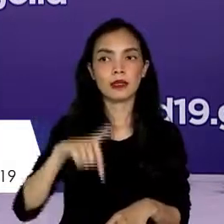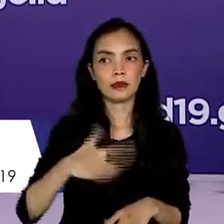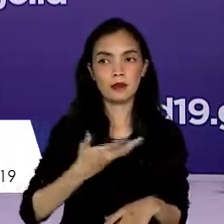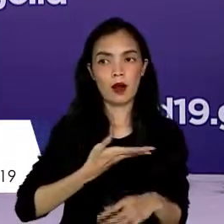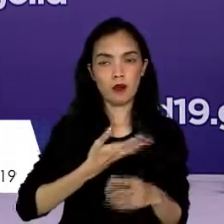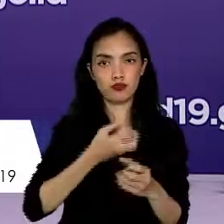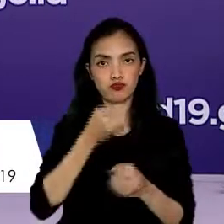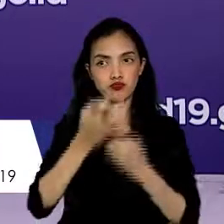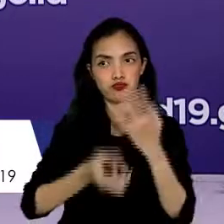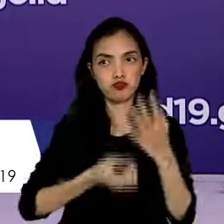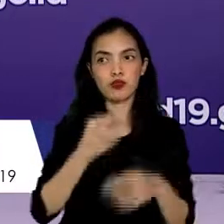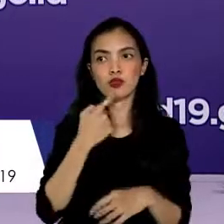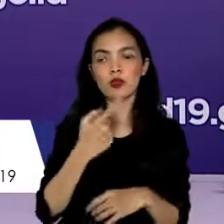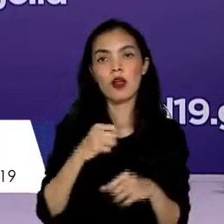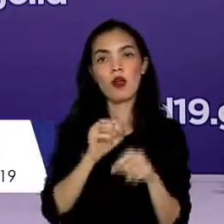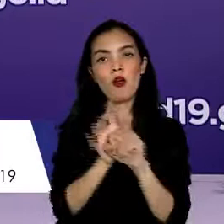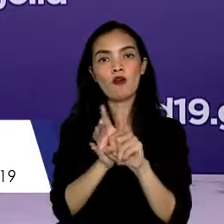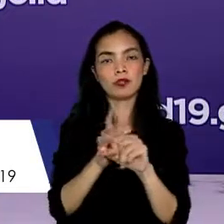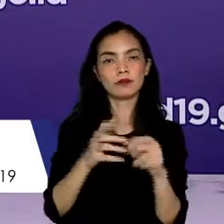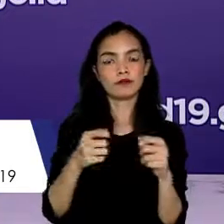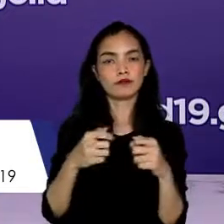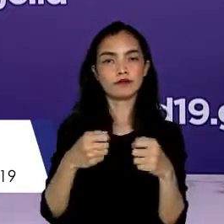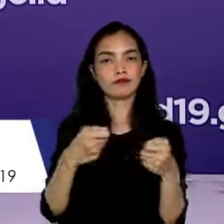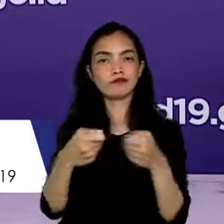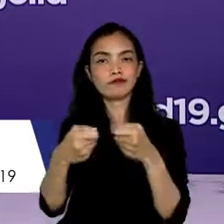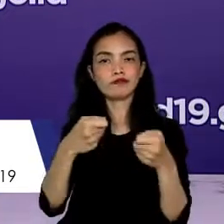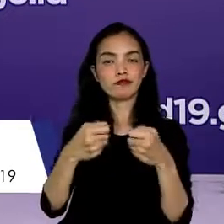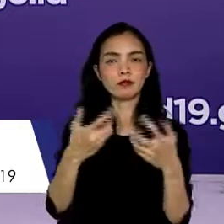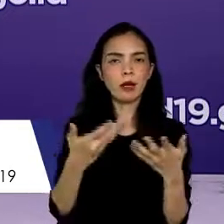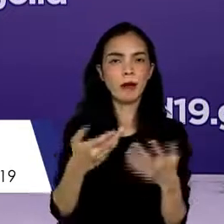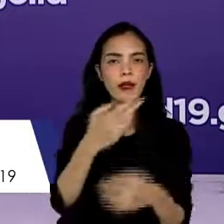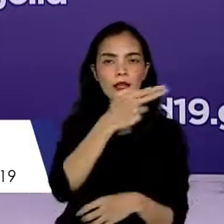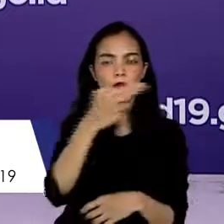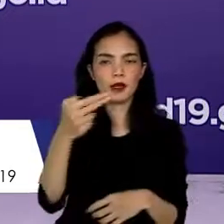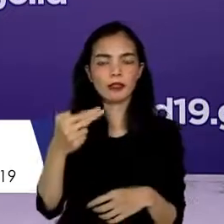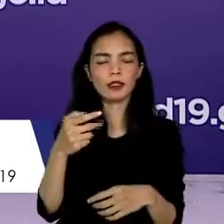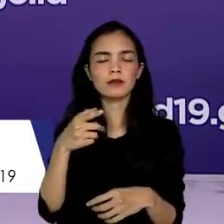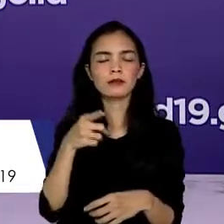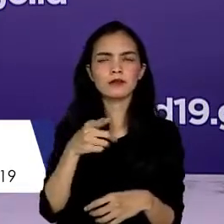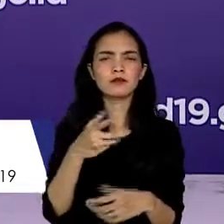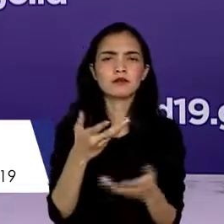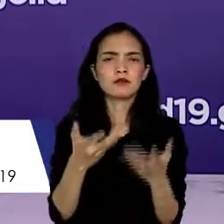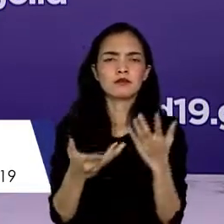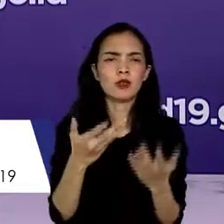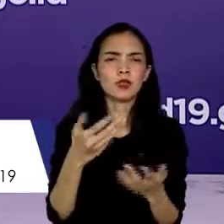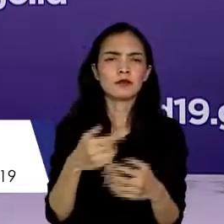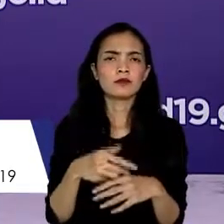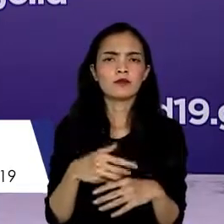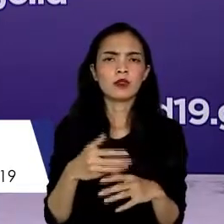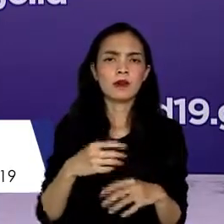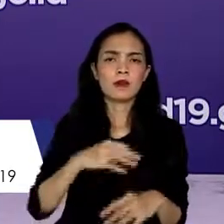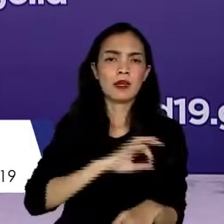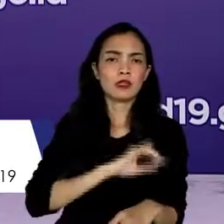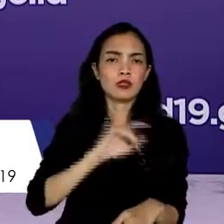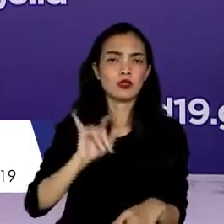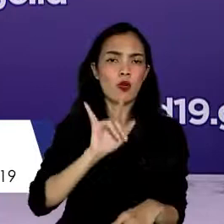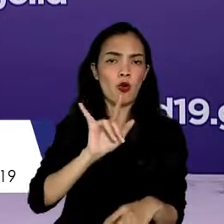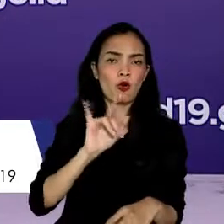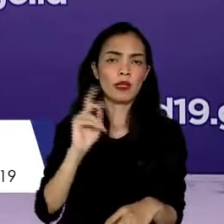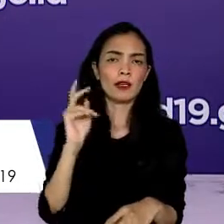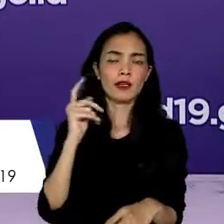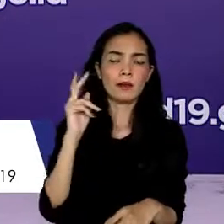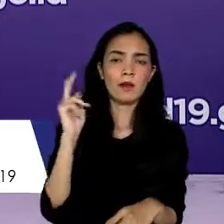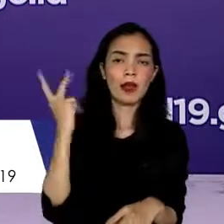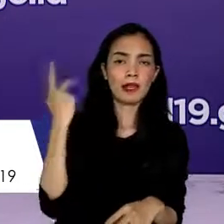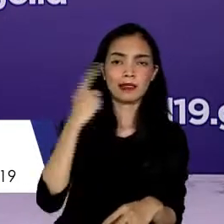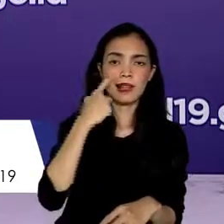menyampaikan perkembangan penanganan COVID-19 di Indonesia. Seperti yang telah disampaikan oleh Presiden Jokowi hari